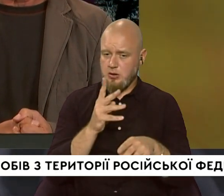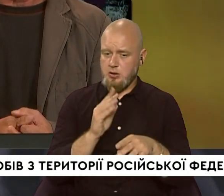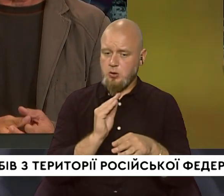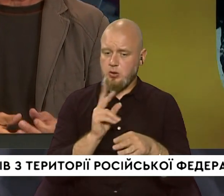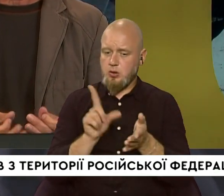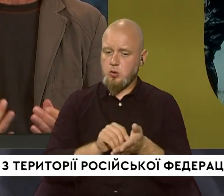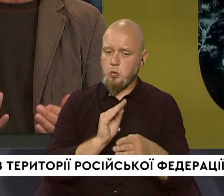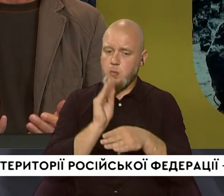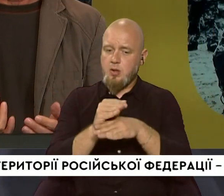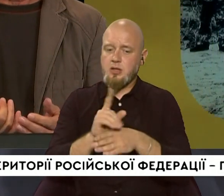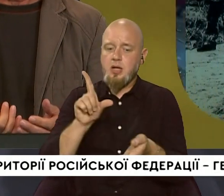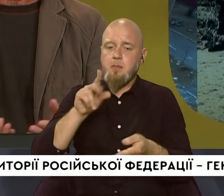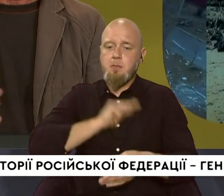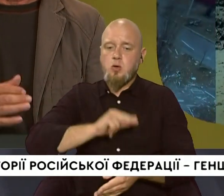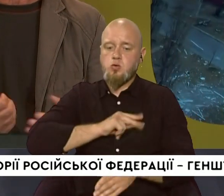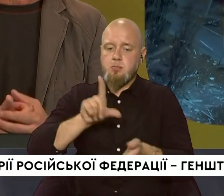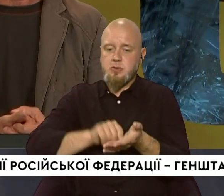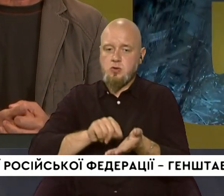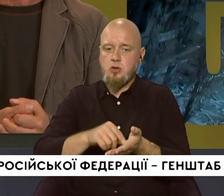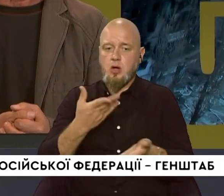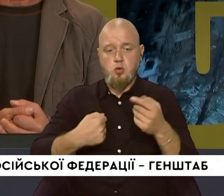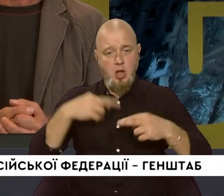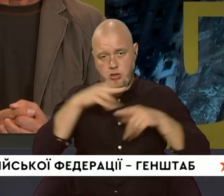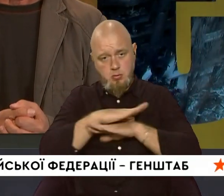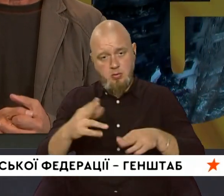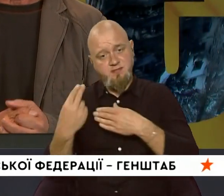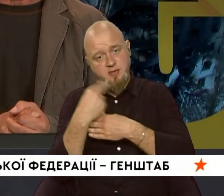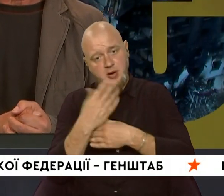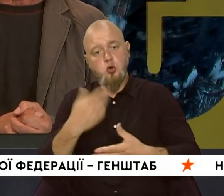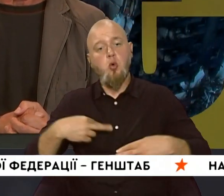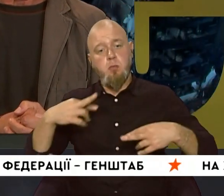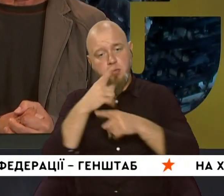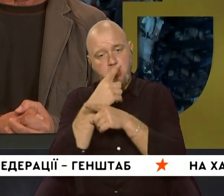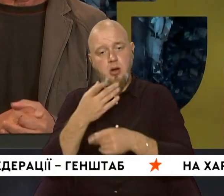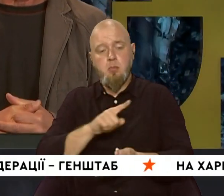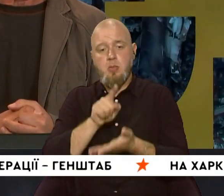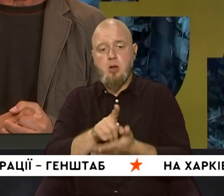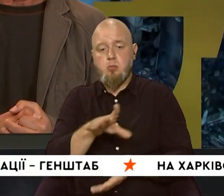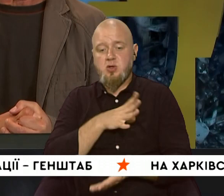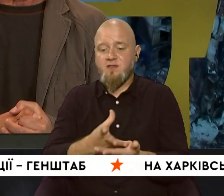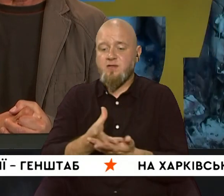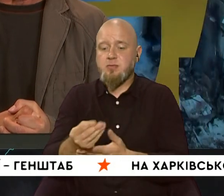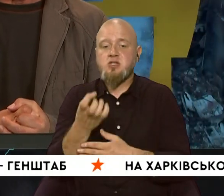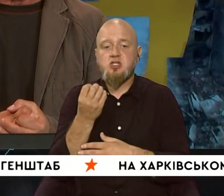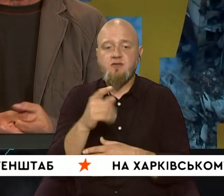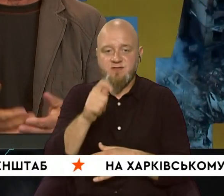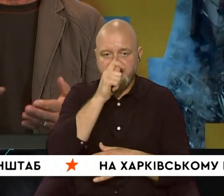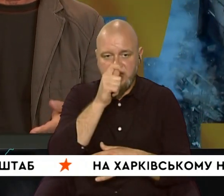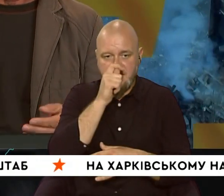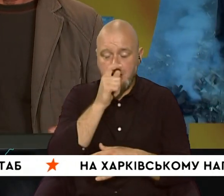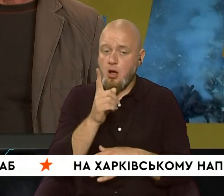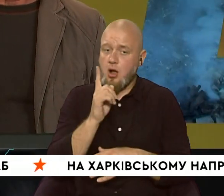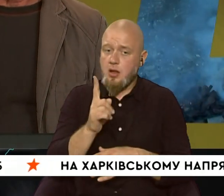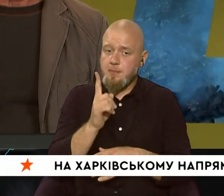працюючим пенсіонерам, якщо я не побіляюся, виправте, якщо помиляюсь, мали бути виплачені ще у квітні,